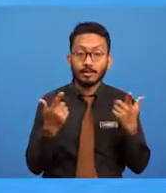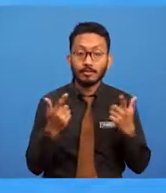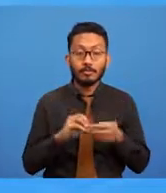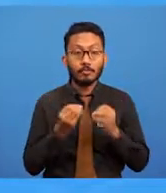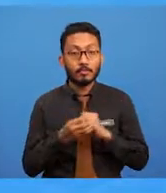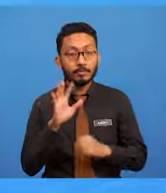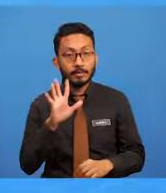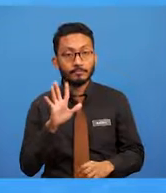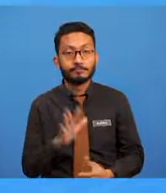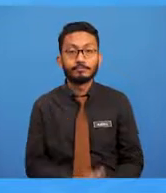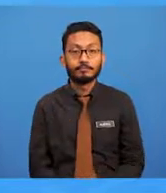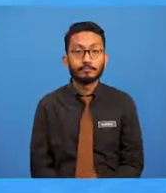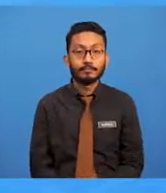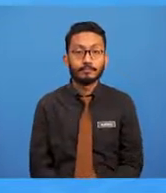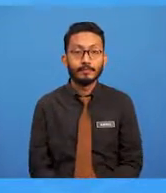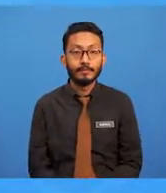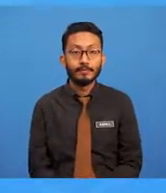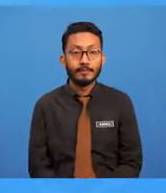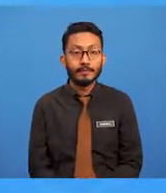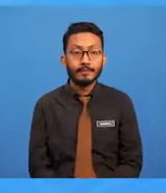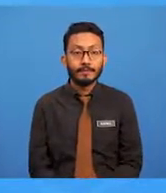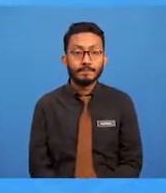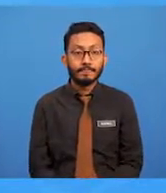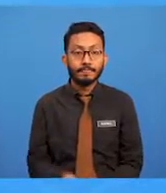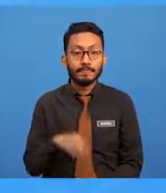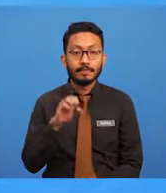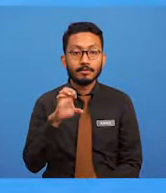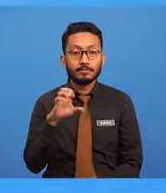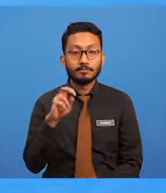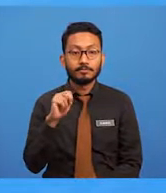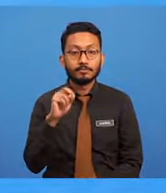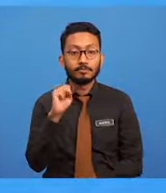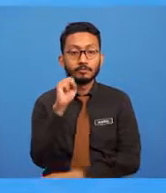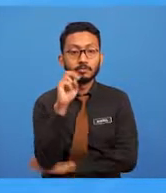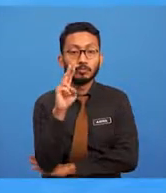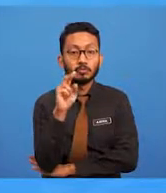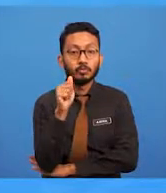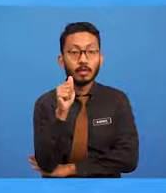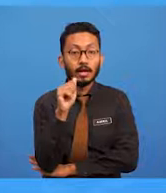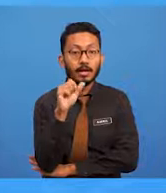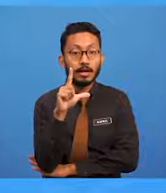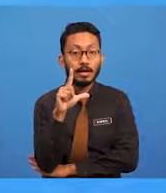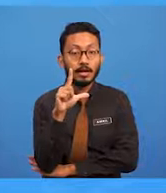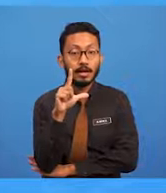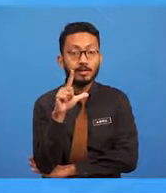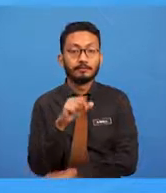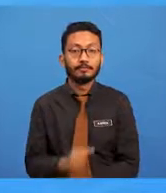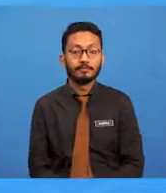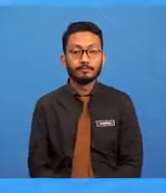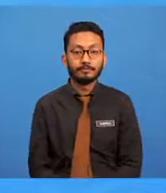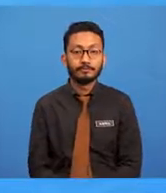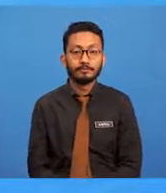adalah konsep warna sensual. Ia adalah warna yang berunsurkan sensual